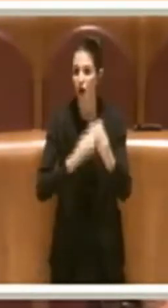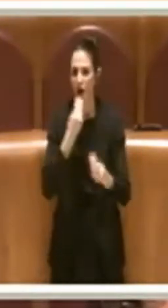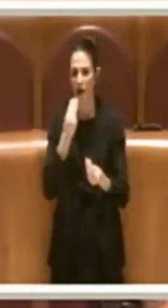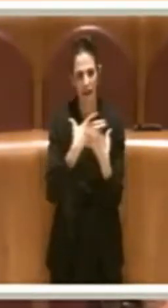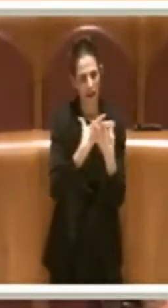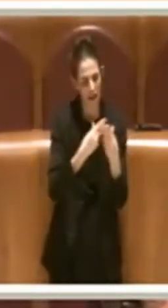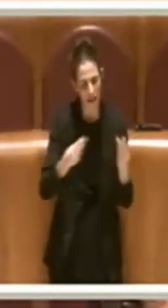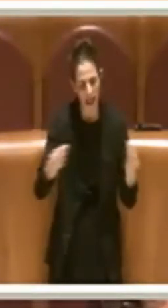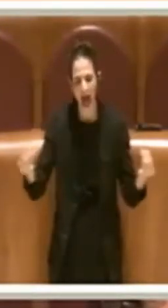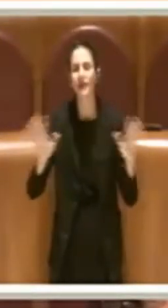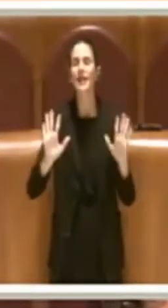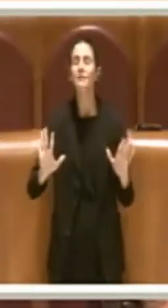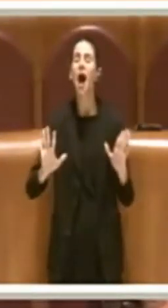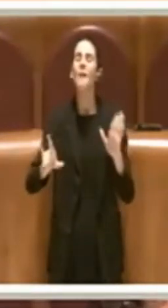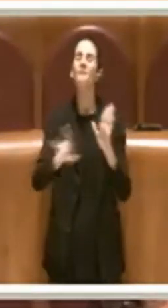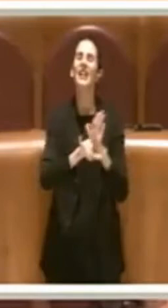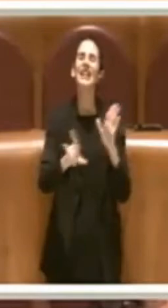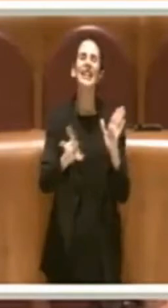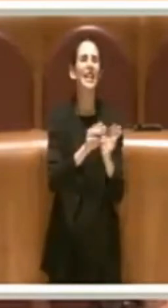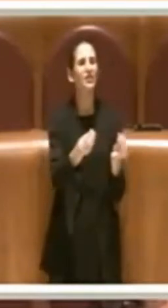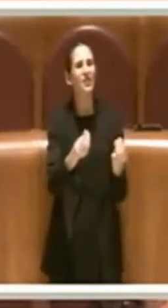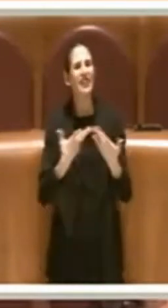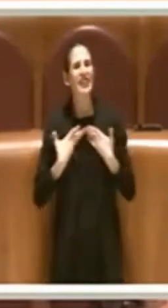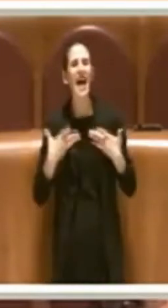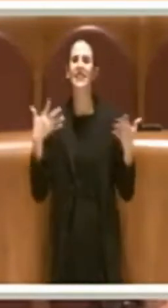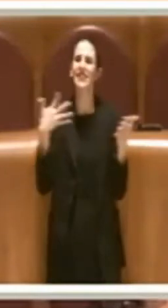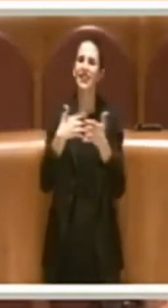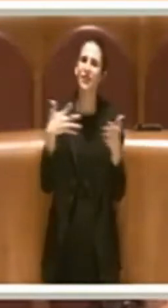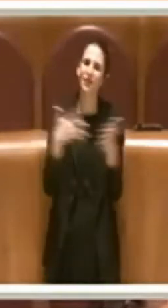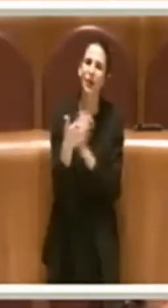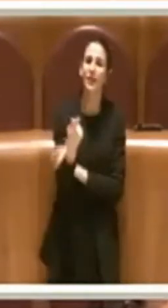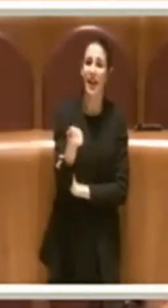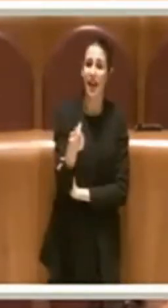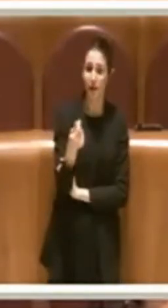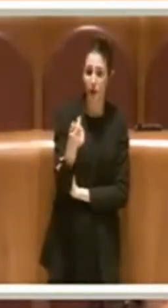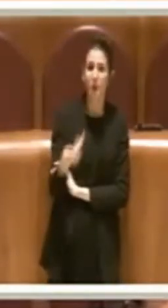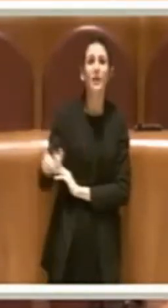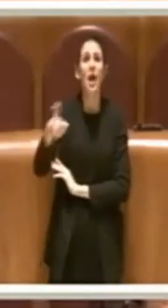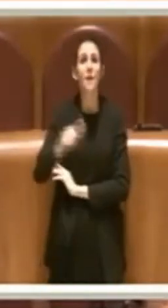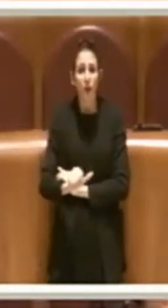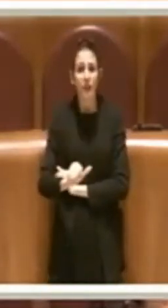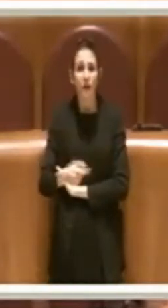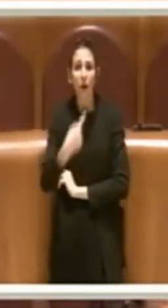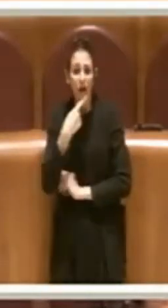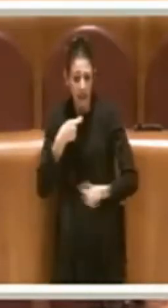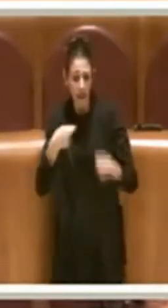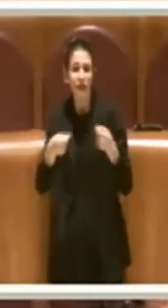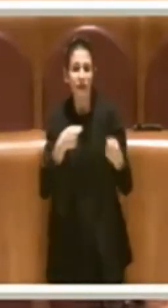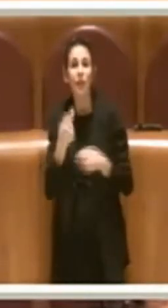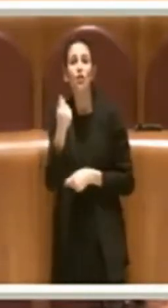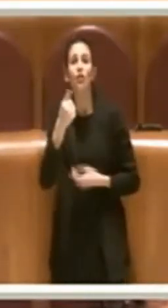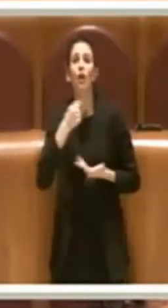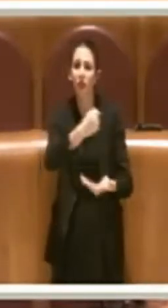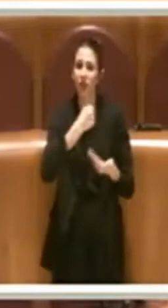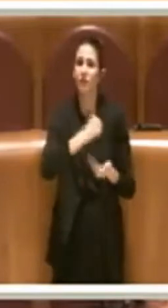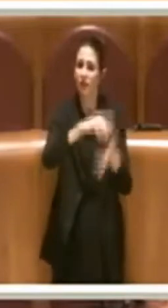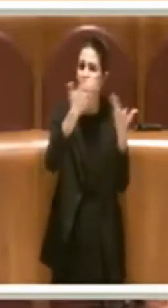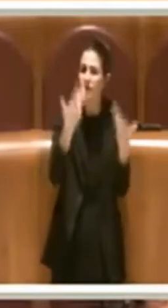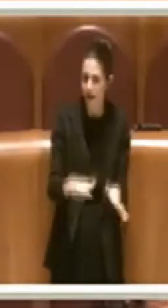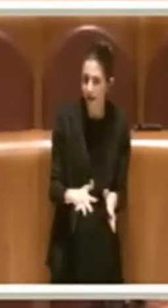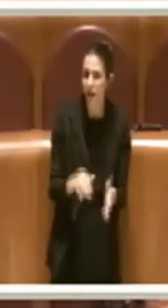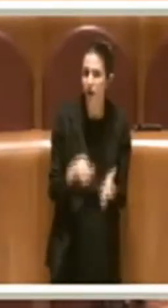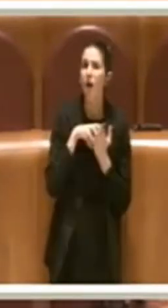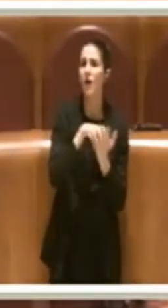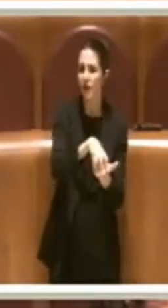gli creano difficoltà economiche perché loro hanno investito dei soldi e hanno sostenuto dei finanziamenti. Ci siamo, ok, sono d